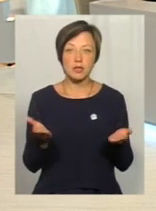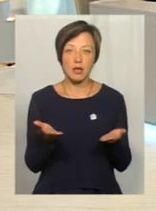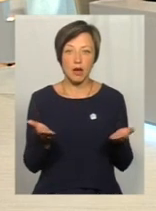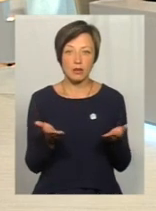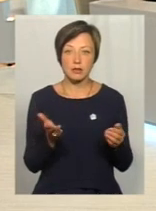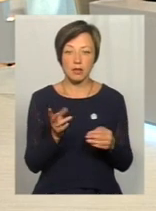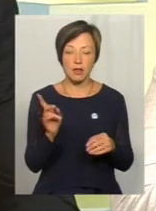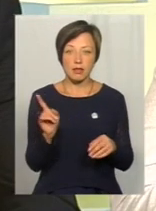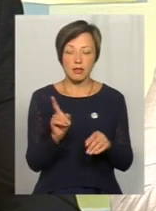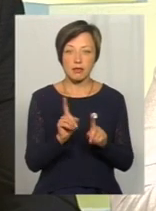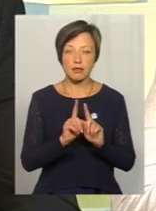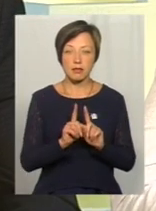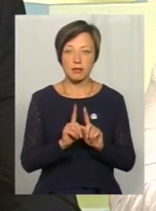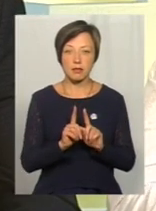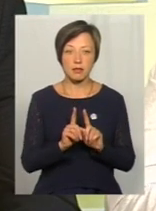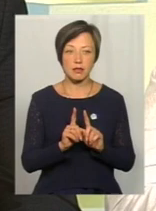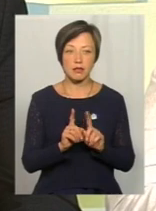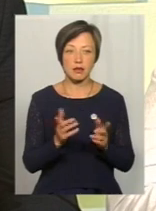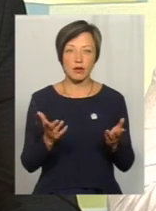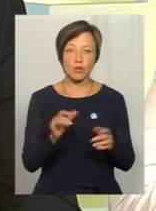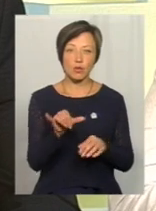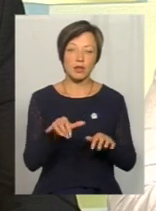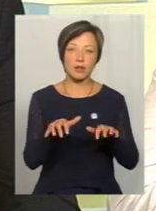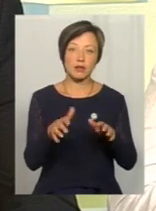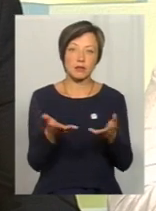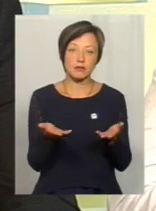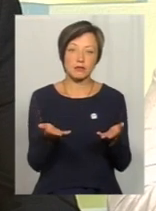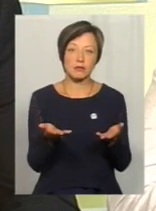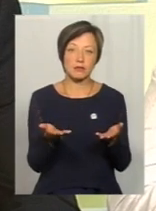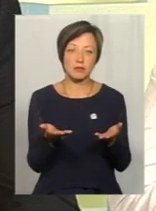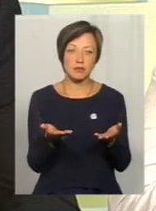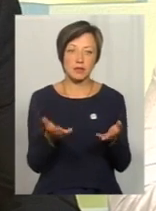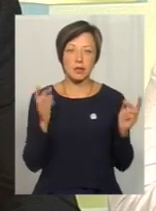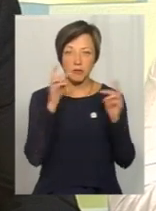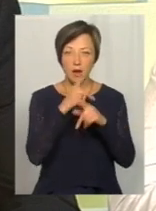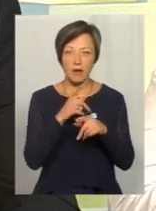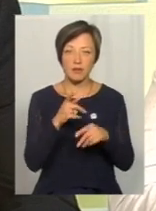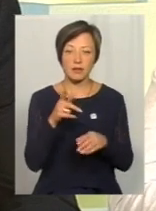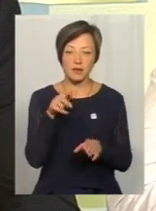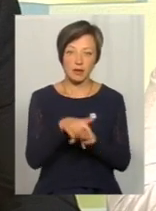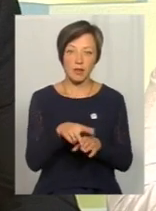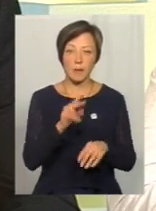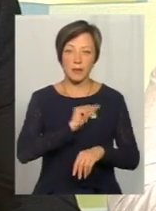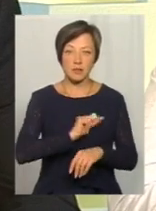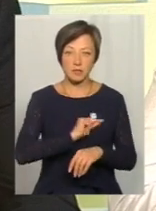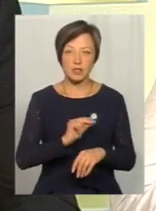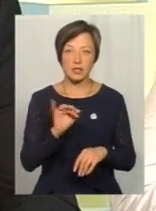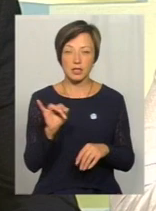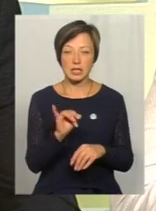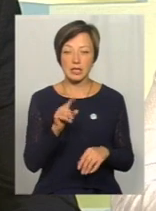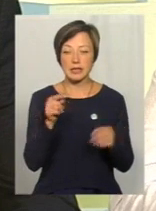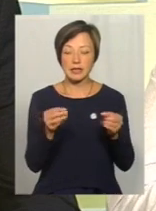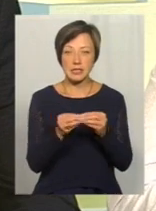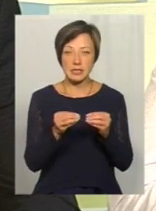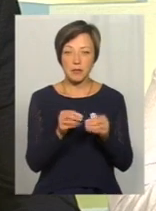неадекватно в них відберуть пояснення, чи якось надавлять на працівників і чи ті самі ж